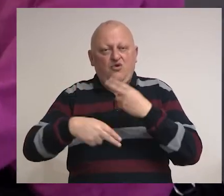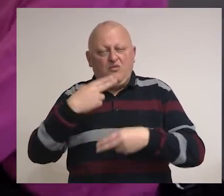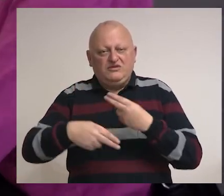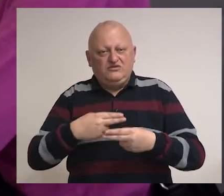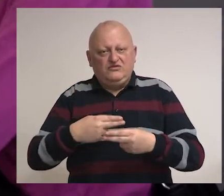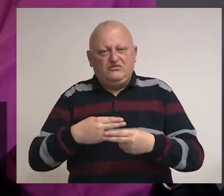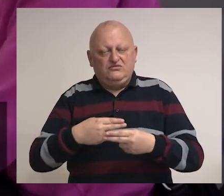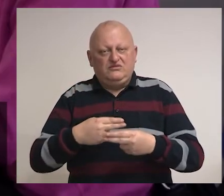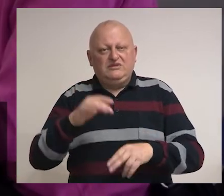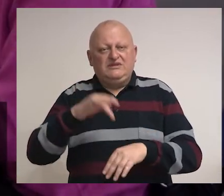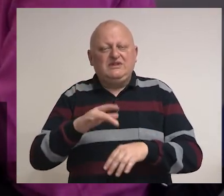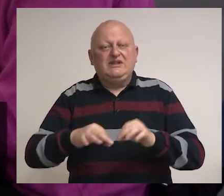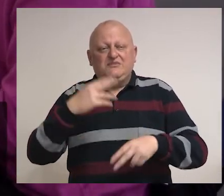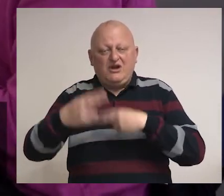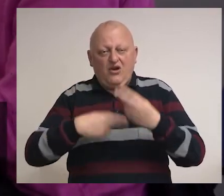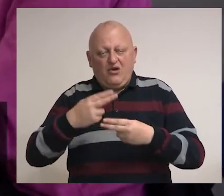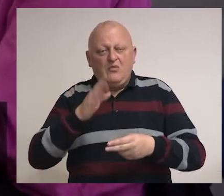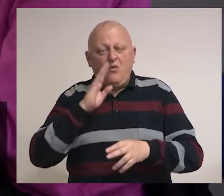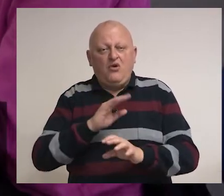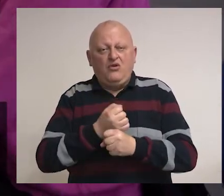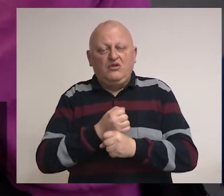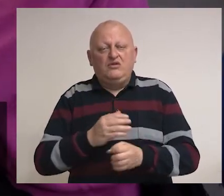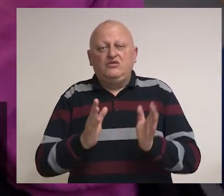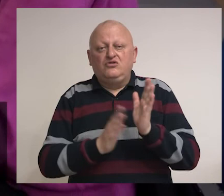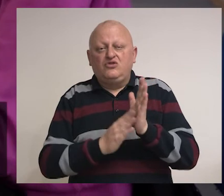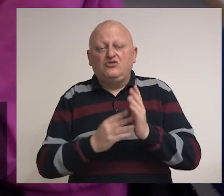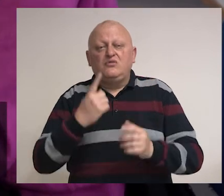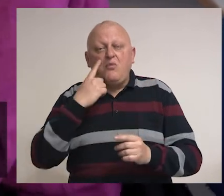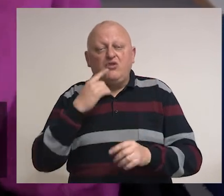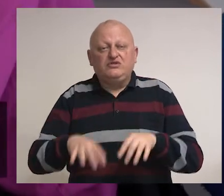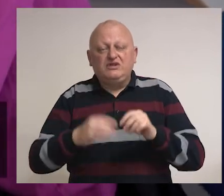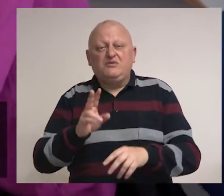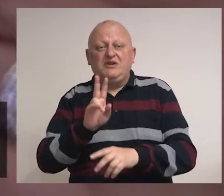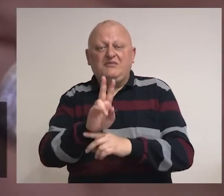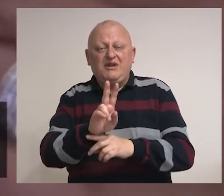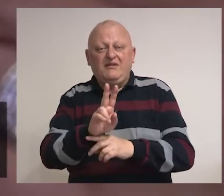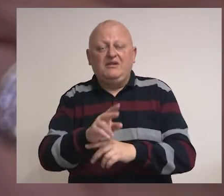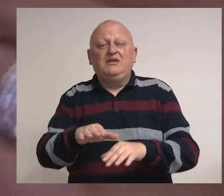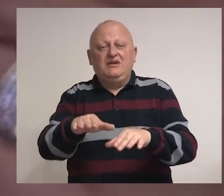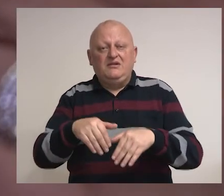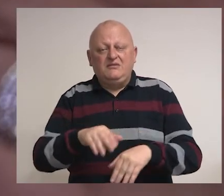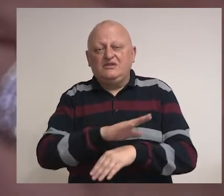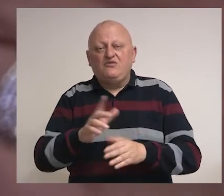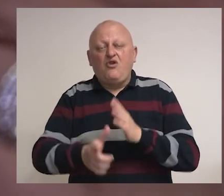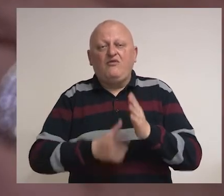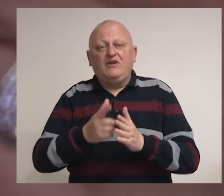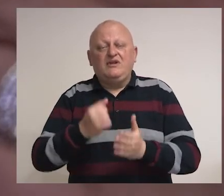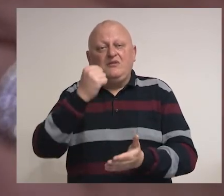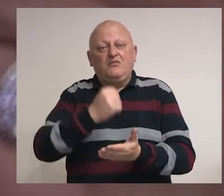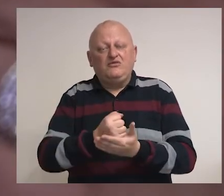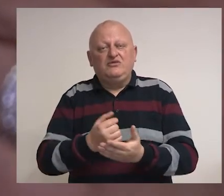komisiju. Centralna izborna komisija BiH će dokaze o pokušajima izbornih prevara primati sve vrijeme do